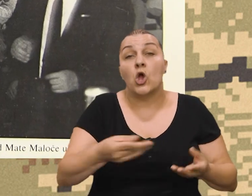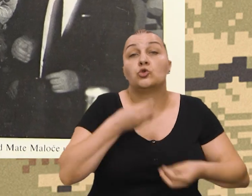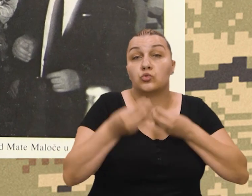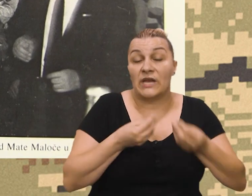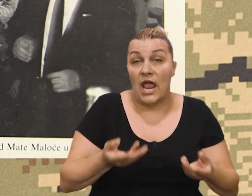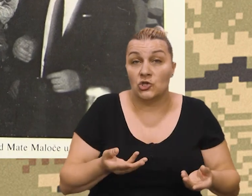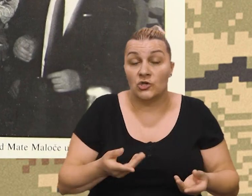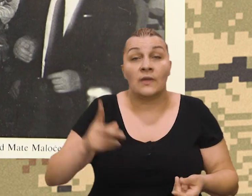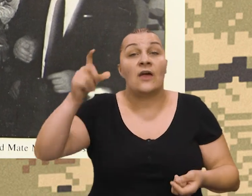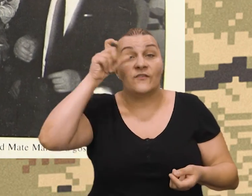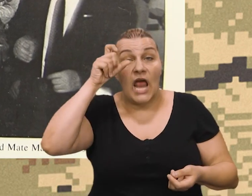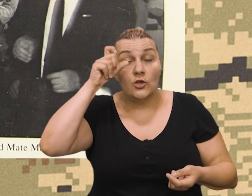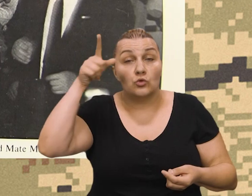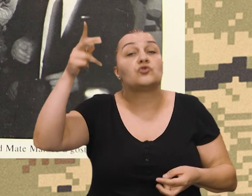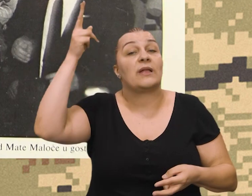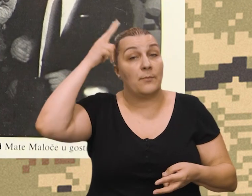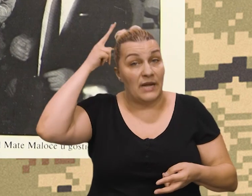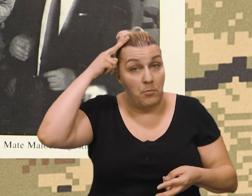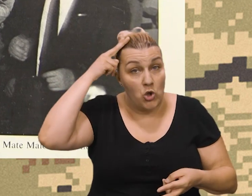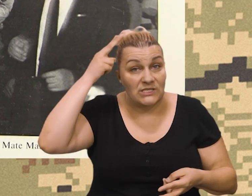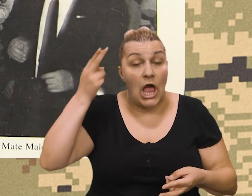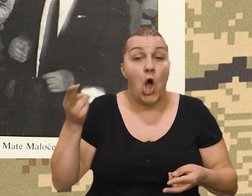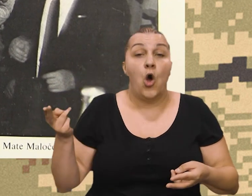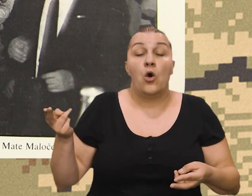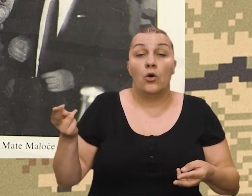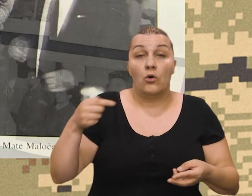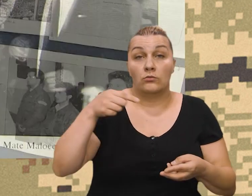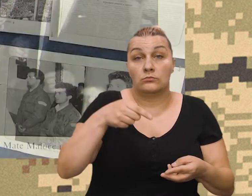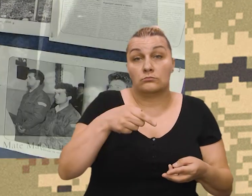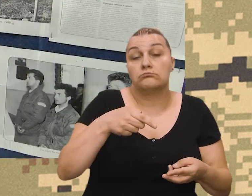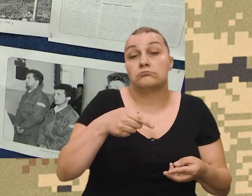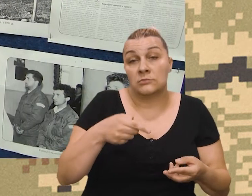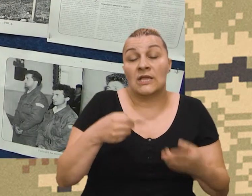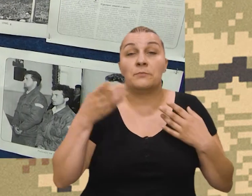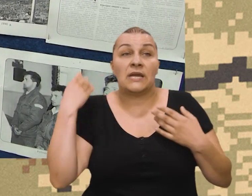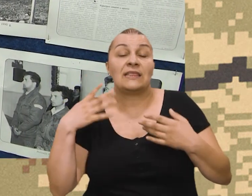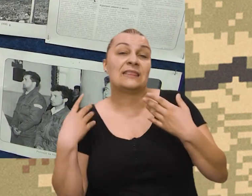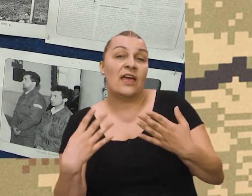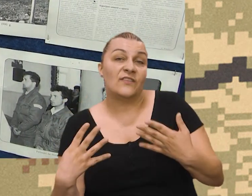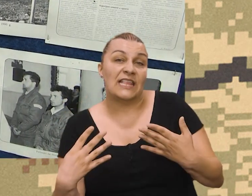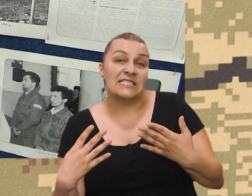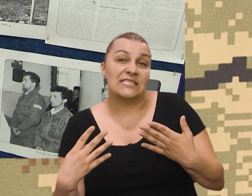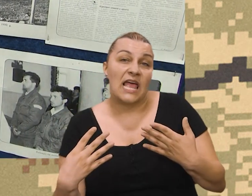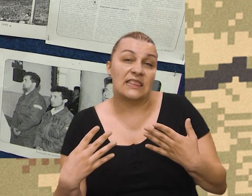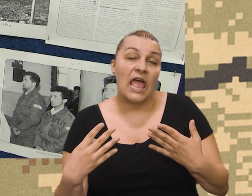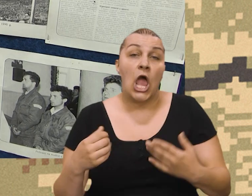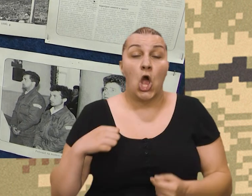ili o čemu je riječ. To je bilo i Franjo Tuđman uvijestinu prepoznao. I Franjo Tuđman, i to je jedna činjenica je 90.